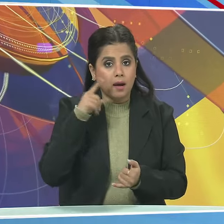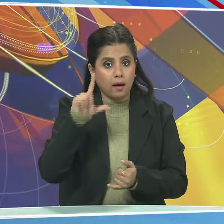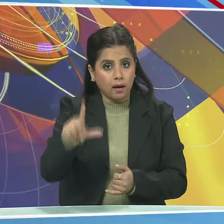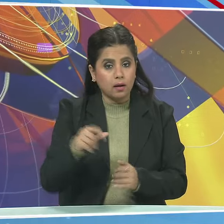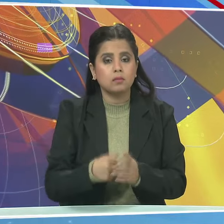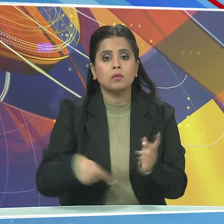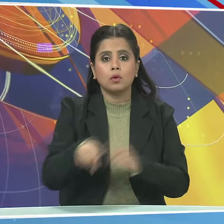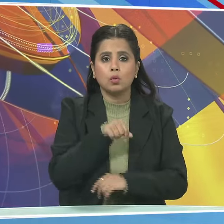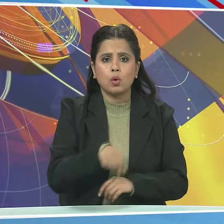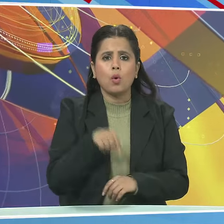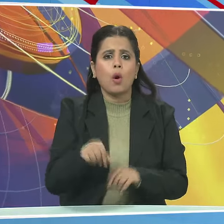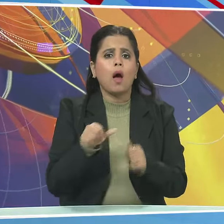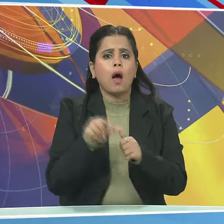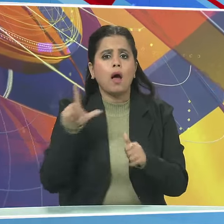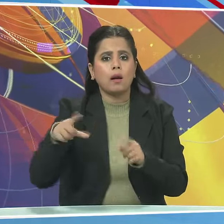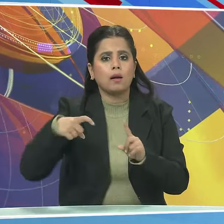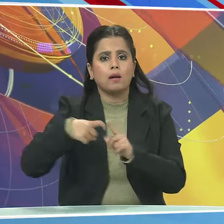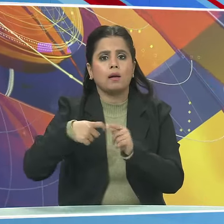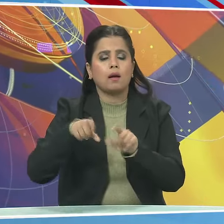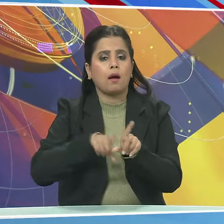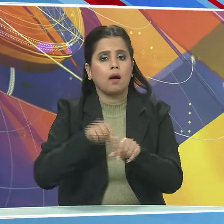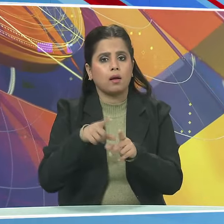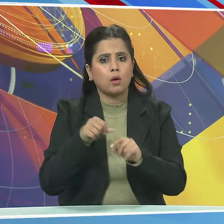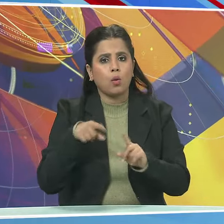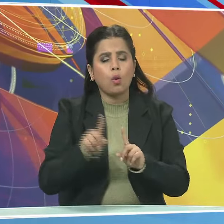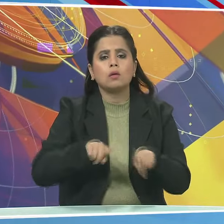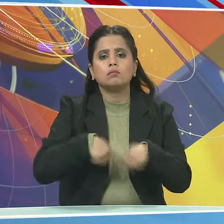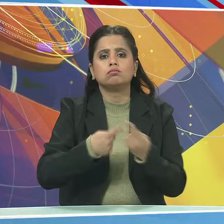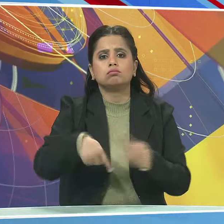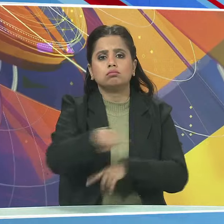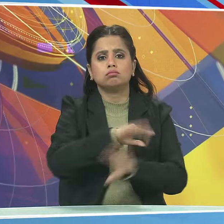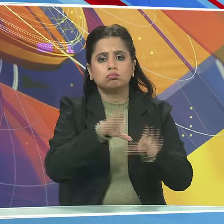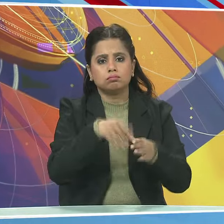और अलकाइदा प्रतिबंध समिती ने लिया है